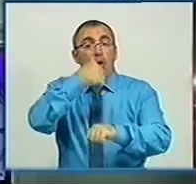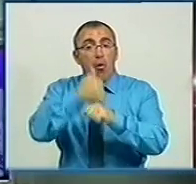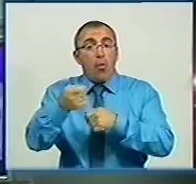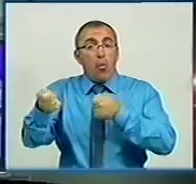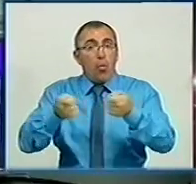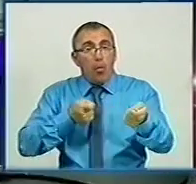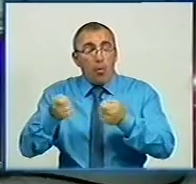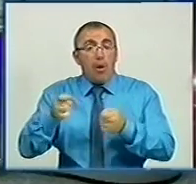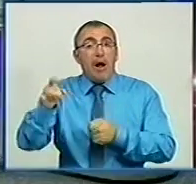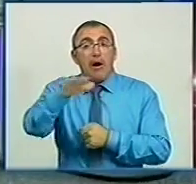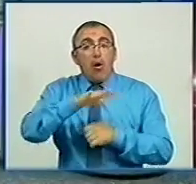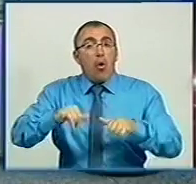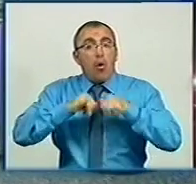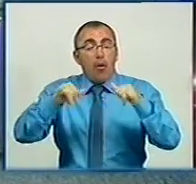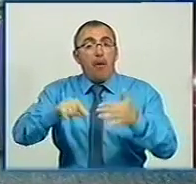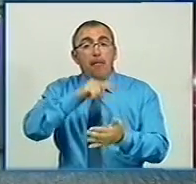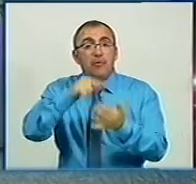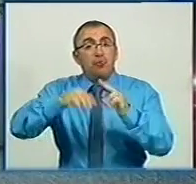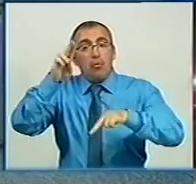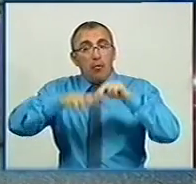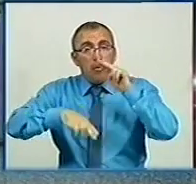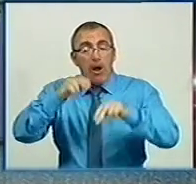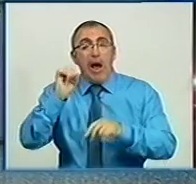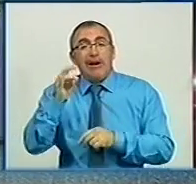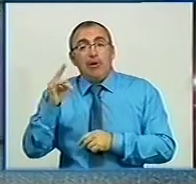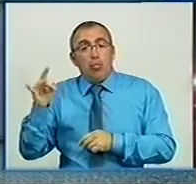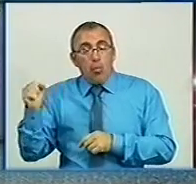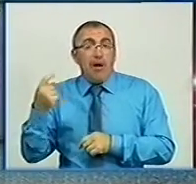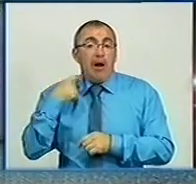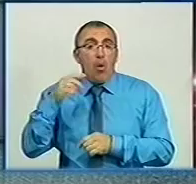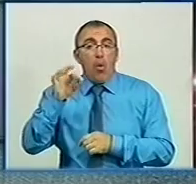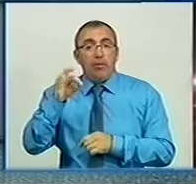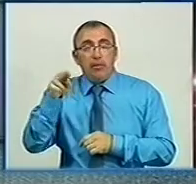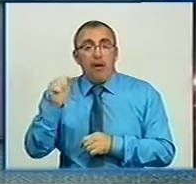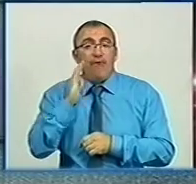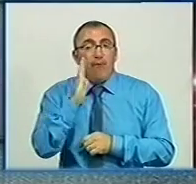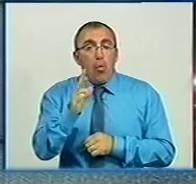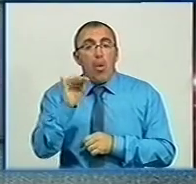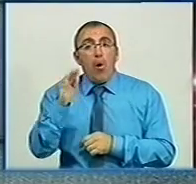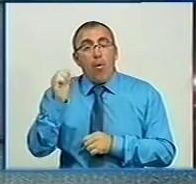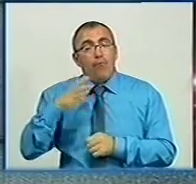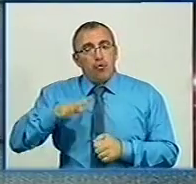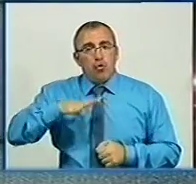управління регіонального розвитку містобудування та архітектури Кіровоградської ОДА Вікторією Куліковою. Дочекайтеся. Дякую.